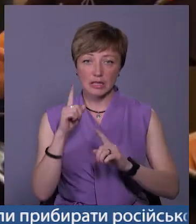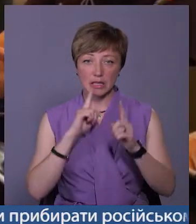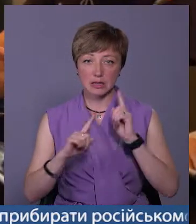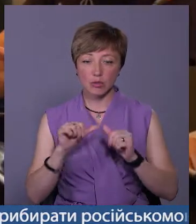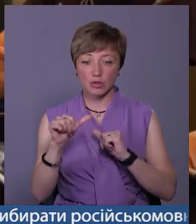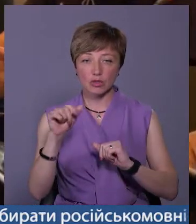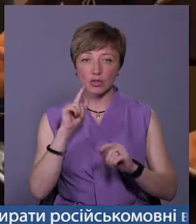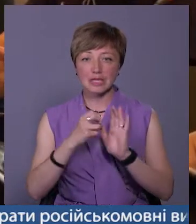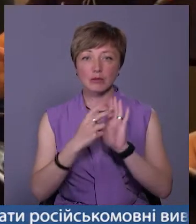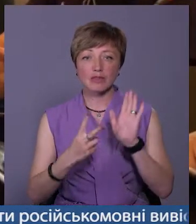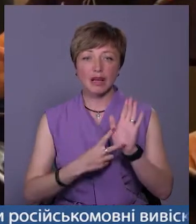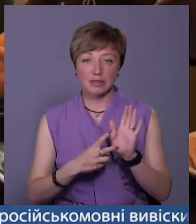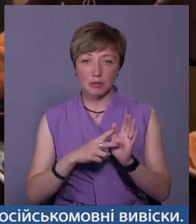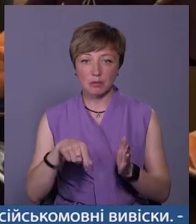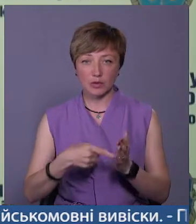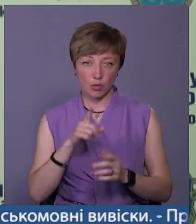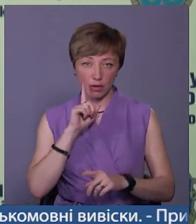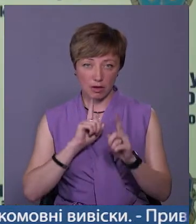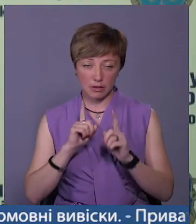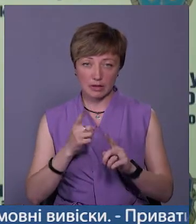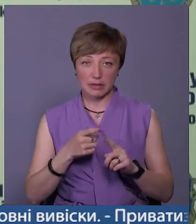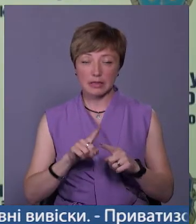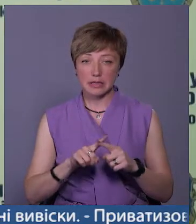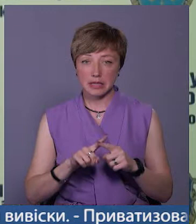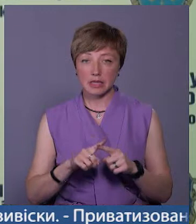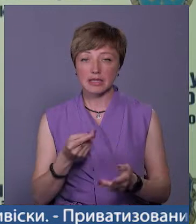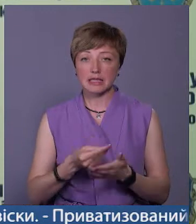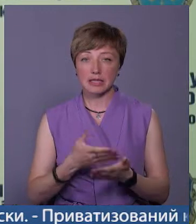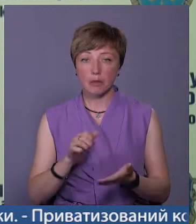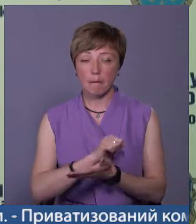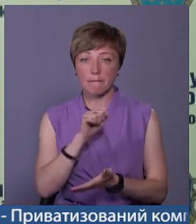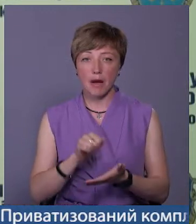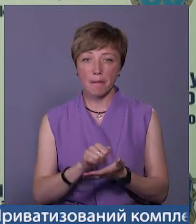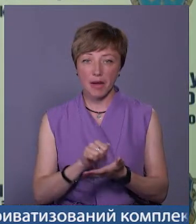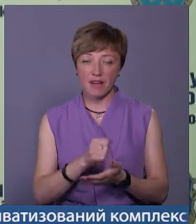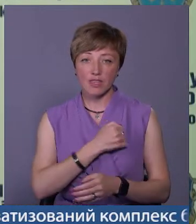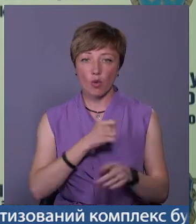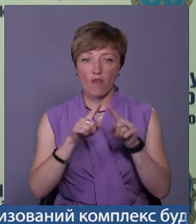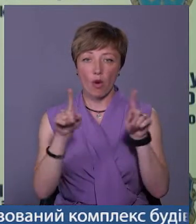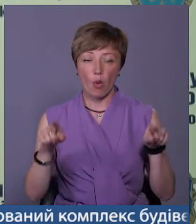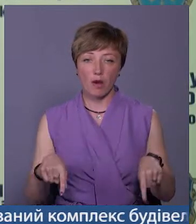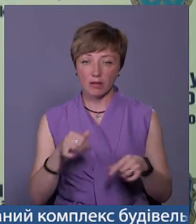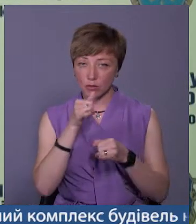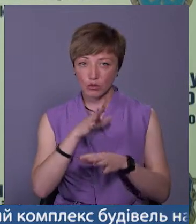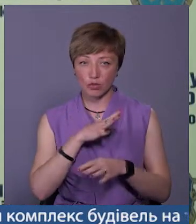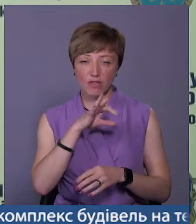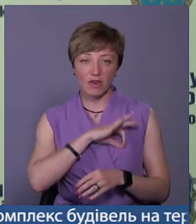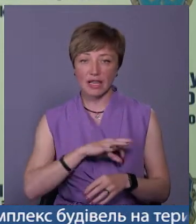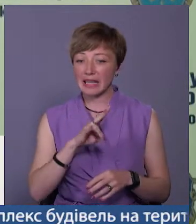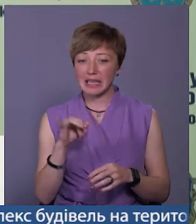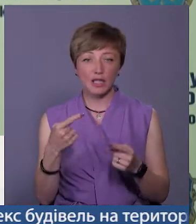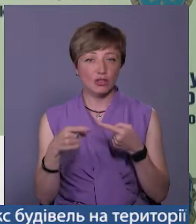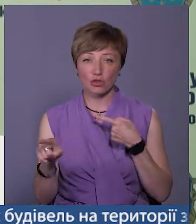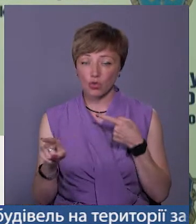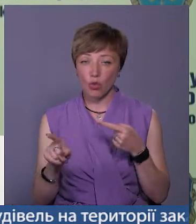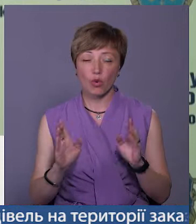позачергової 17-ї сесії міської ради. Це цільові ціні, це військові облігації. Вони не можуть бути використані ні на що.